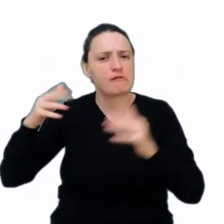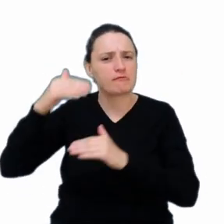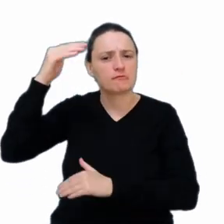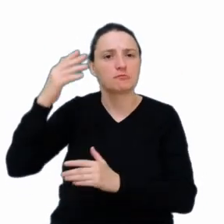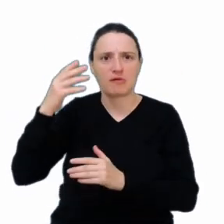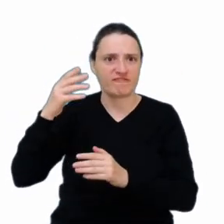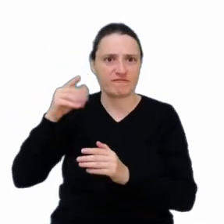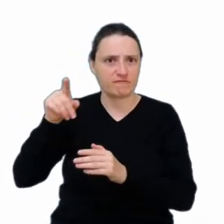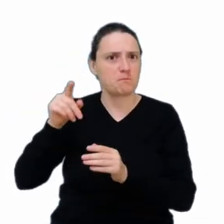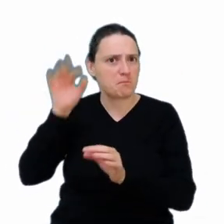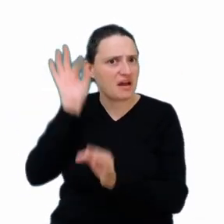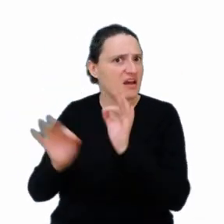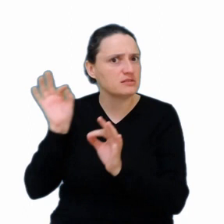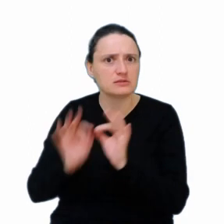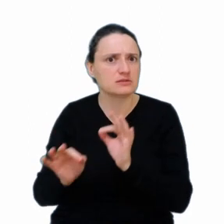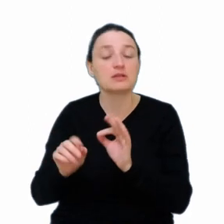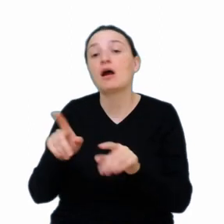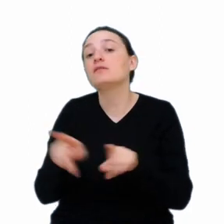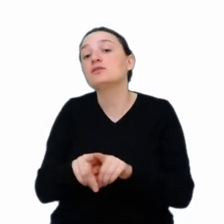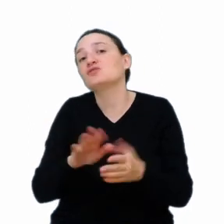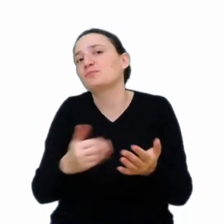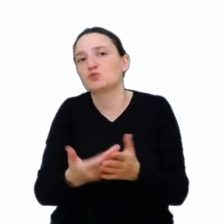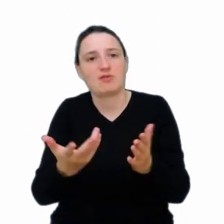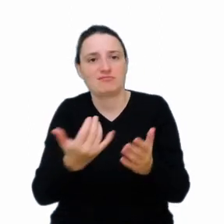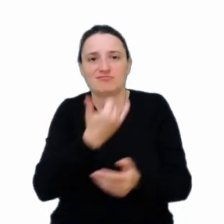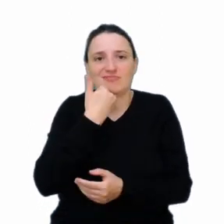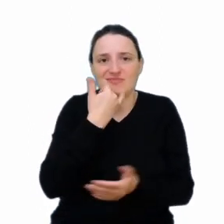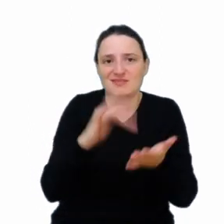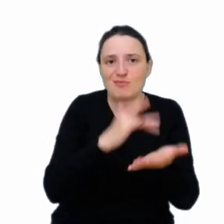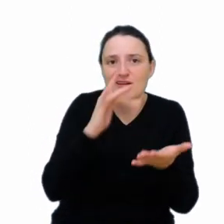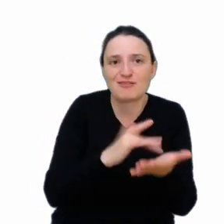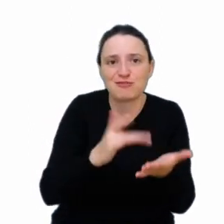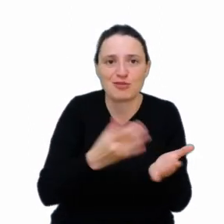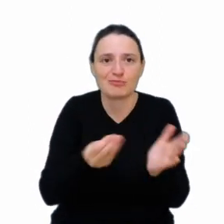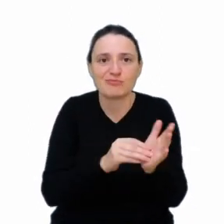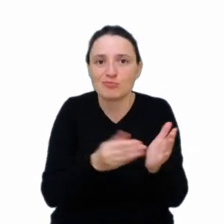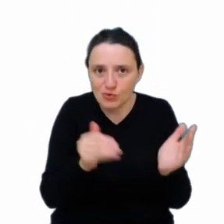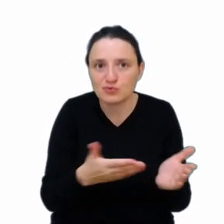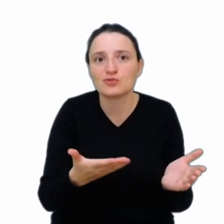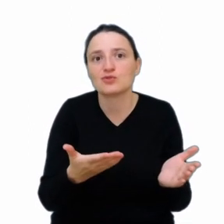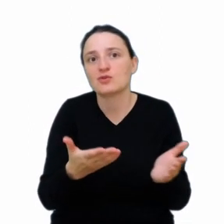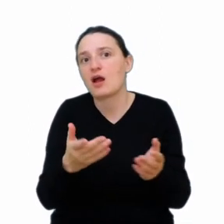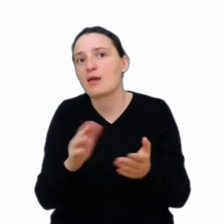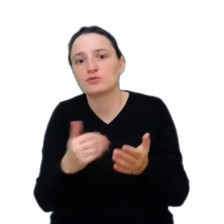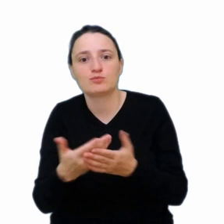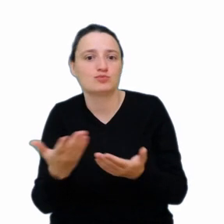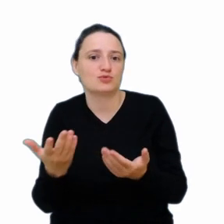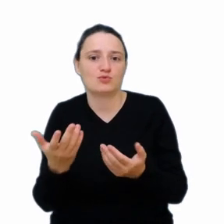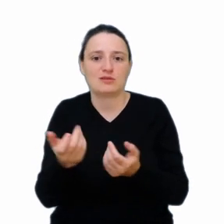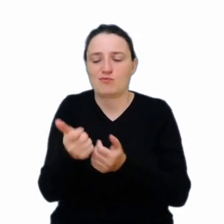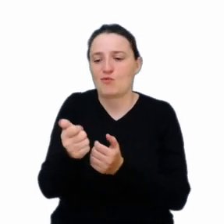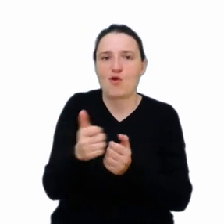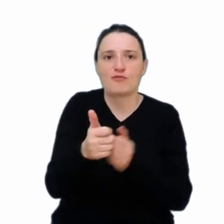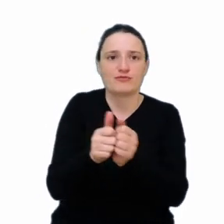urządzeniach, ale równie dobrze możemy je umieścić na smartfonie, na prostym kontrolerze Atmega, który można kupić za